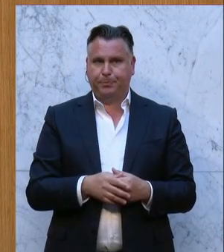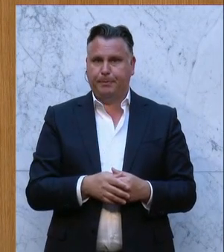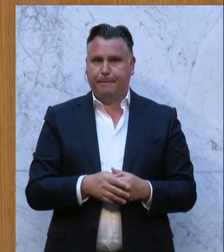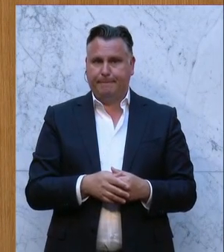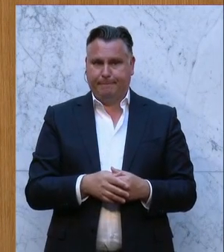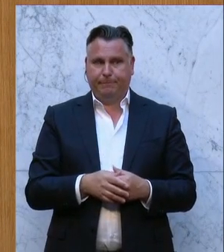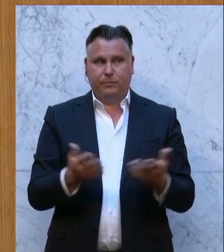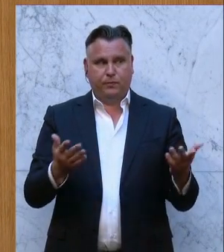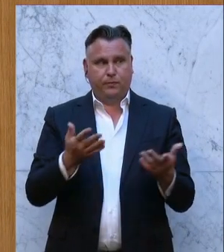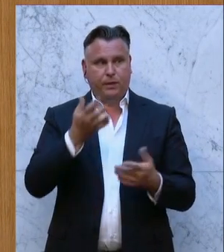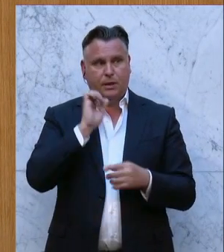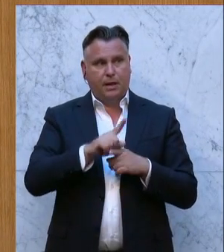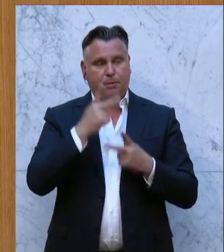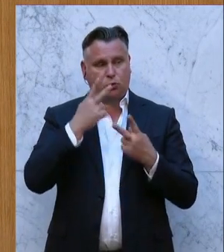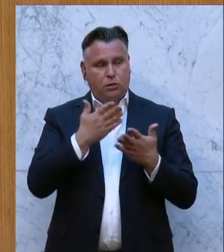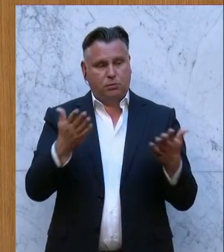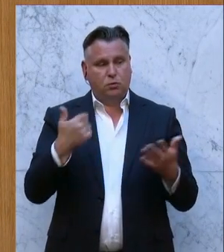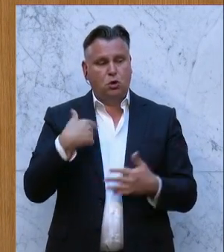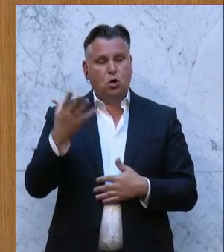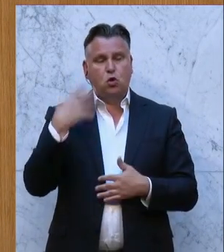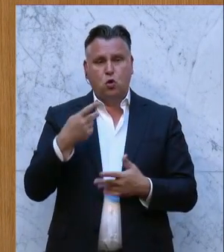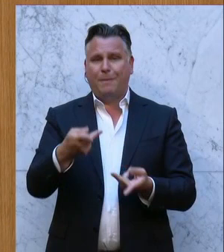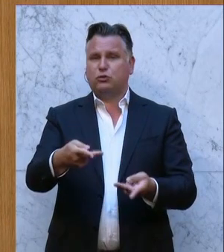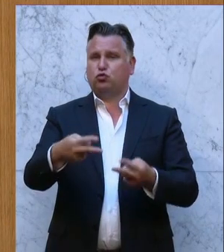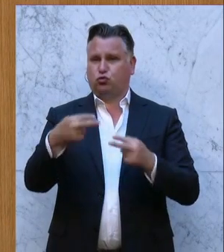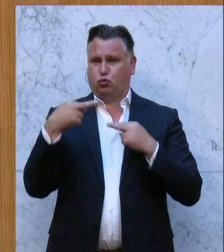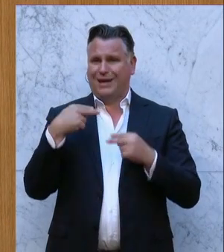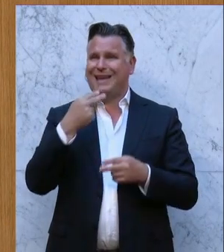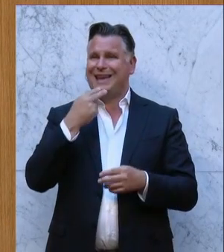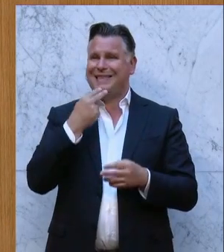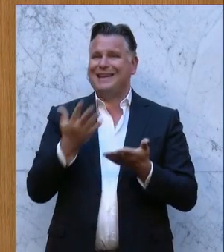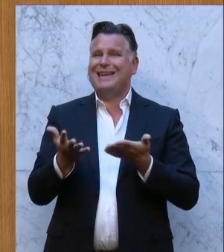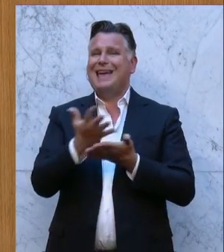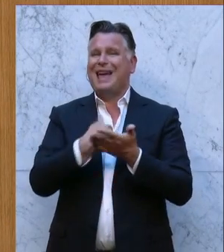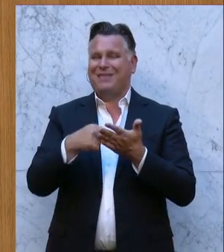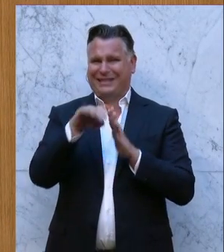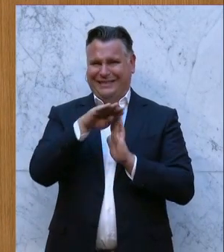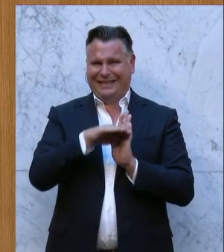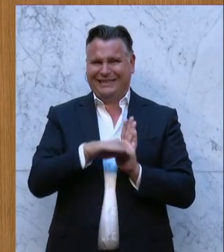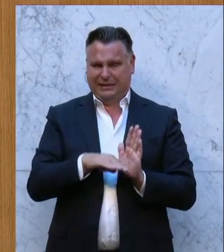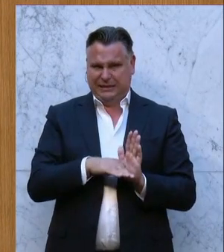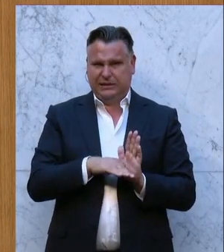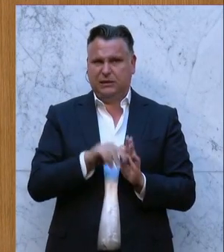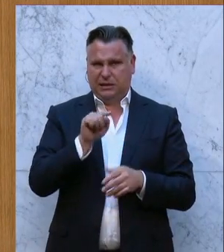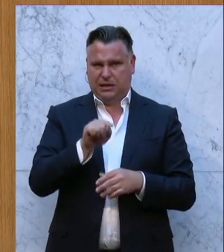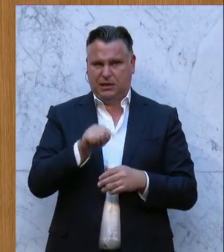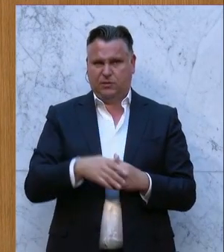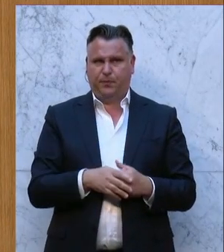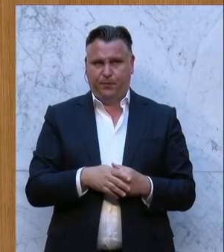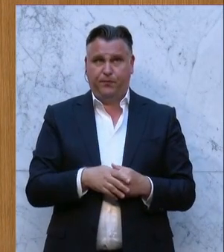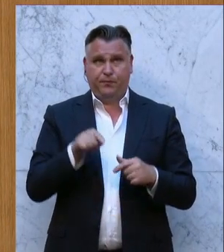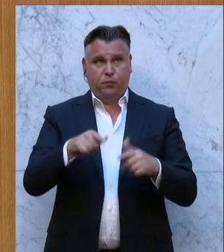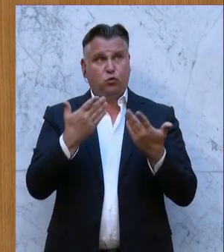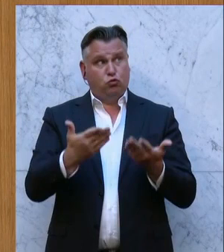Schöße Damen und Herren, ich komme noch einmal zurück zum Energieeffizienzgesetz und lassen Sie mich noch kurz replizieren. Dieses